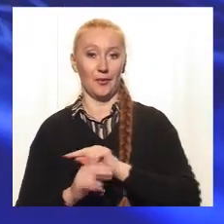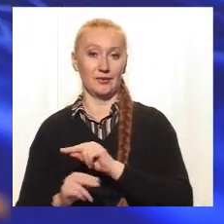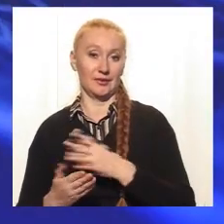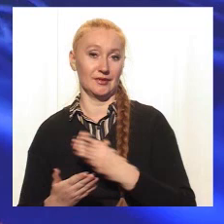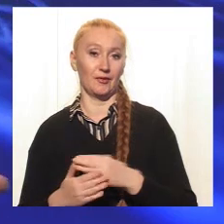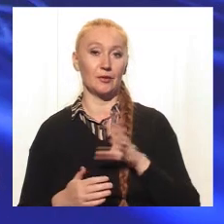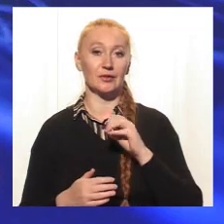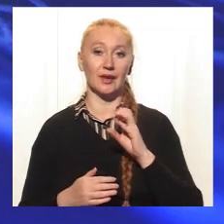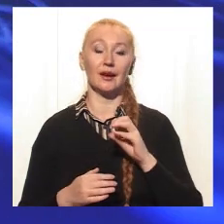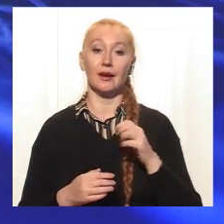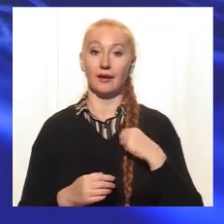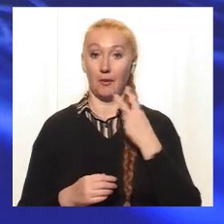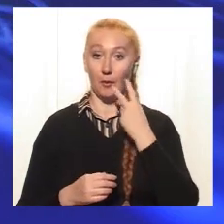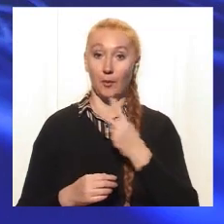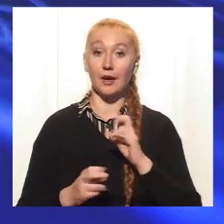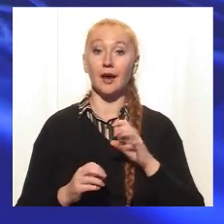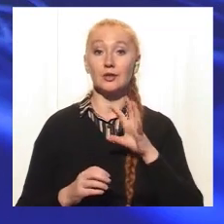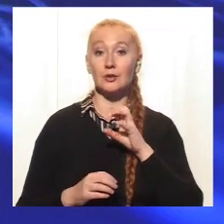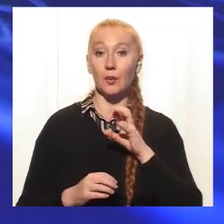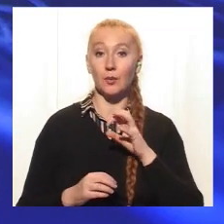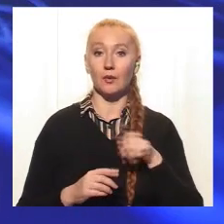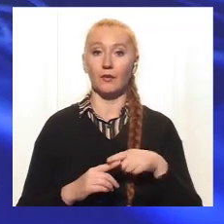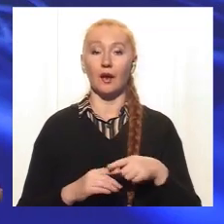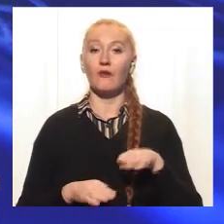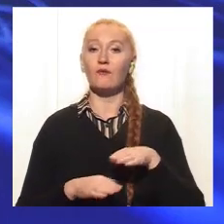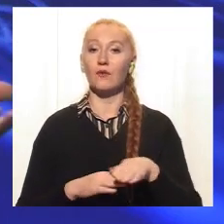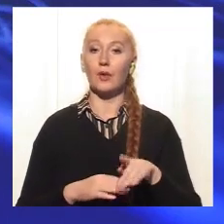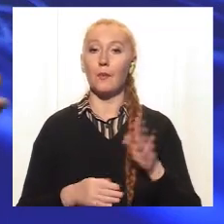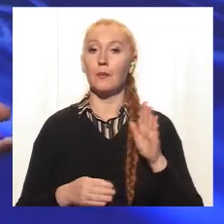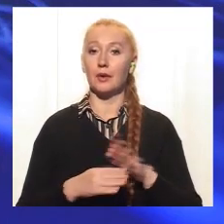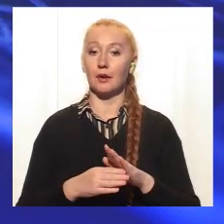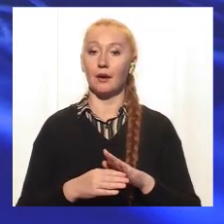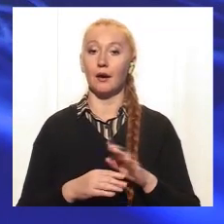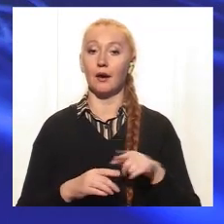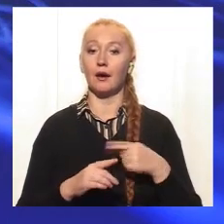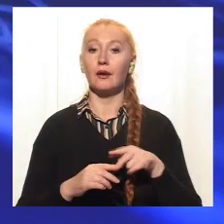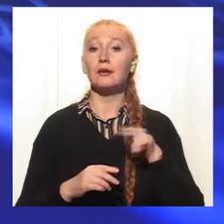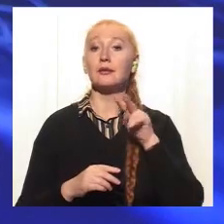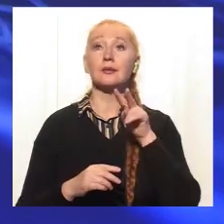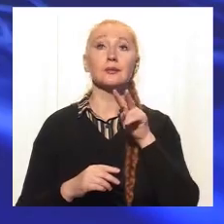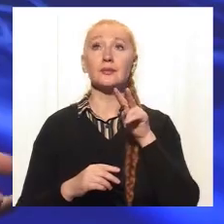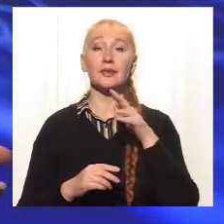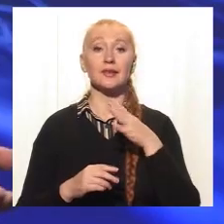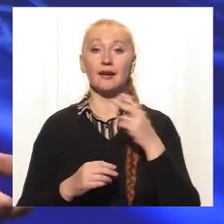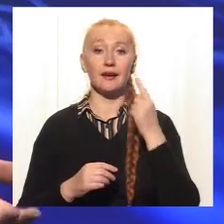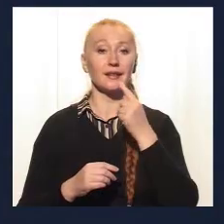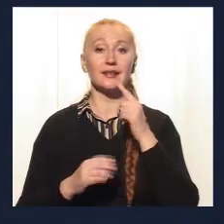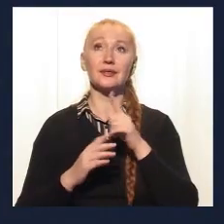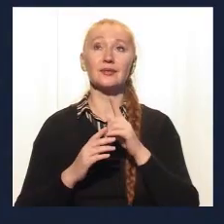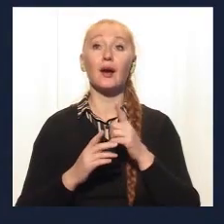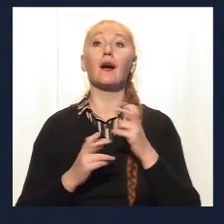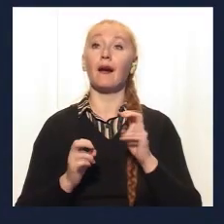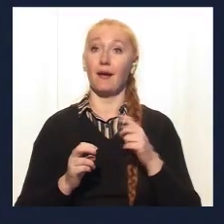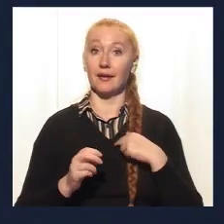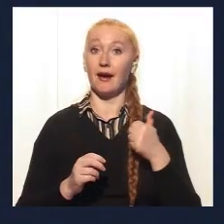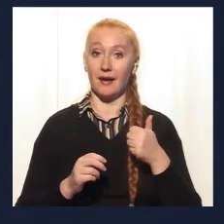я одного разу побачила, як собака виконав команду і після команди заглядав в очі своєму, хазяєм, мов би, питаючи,